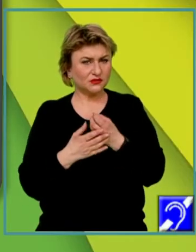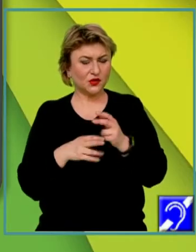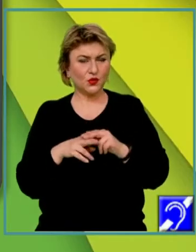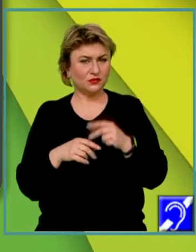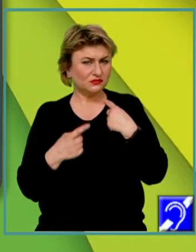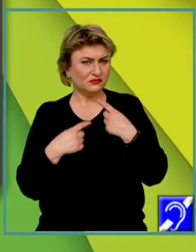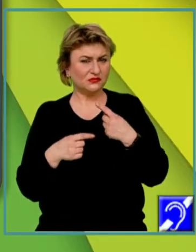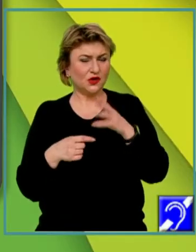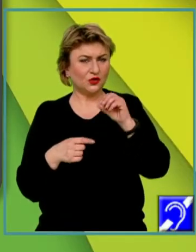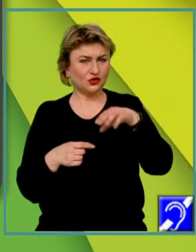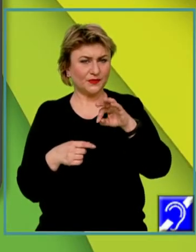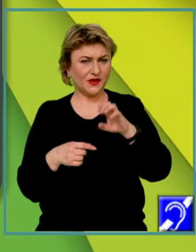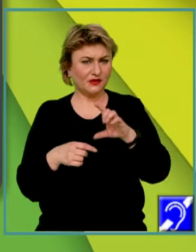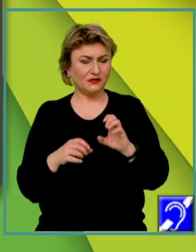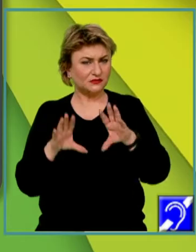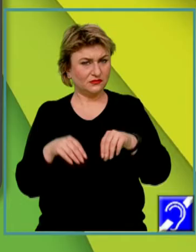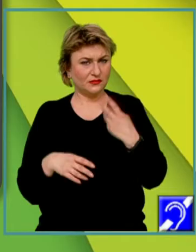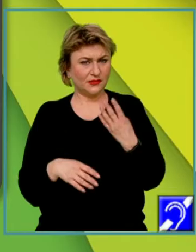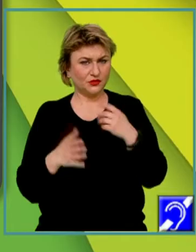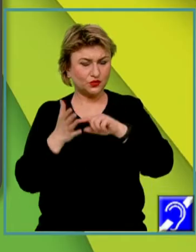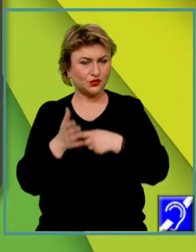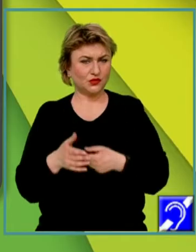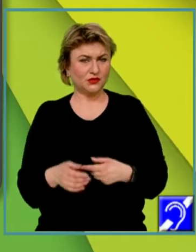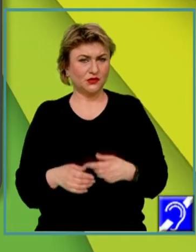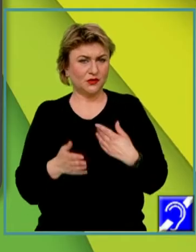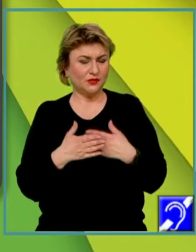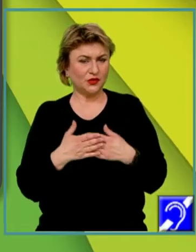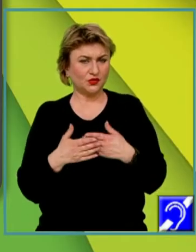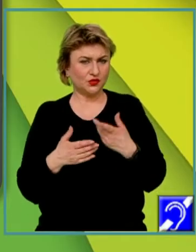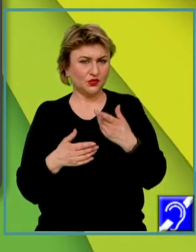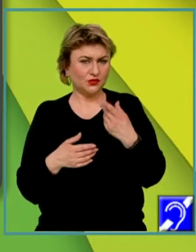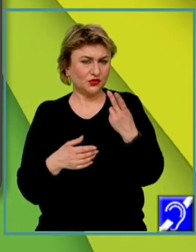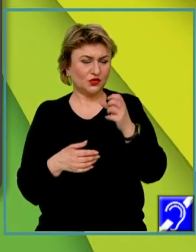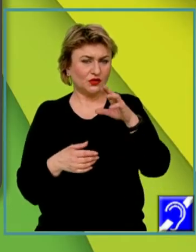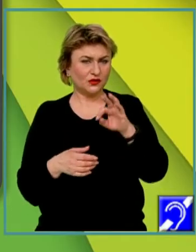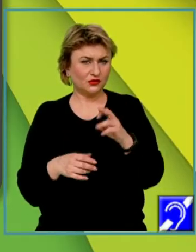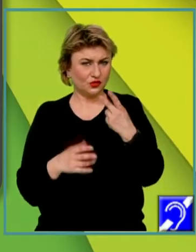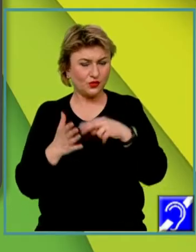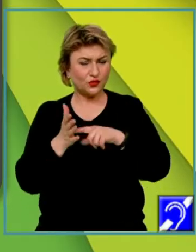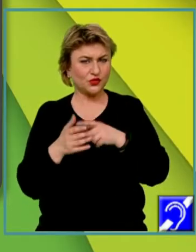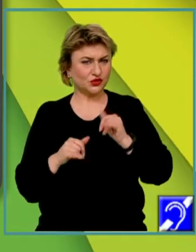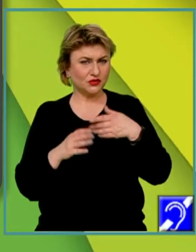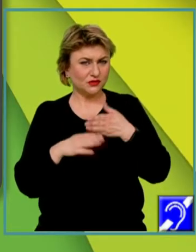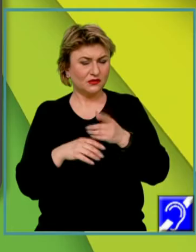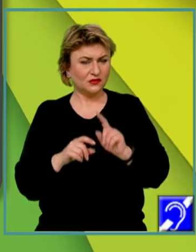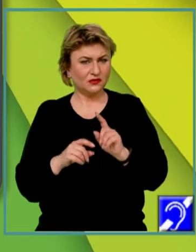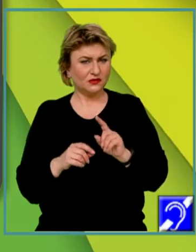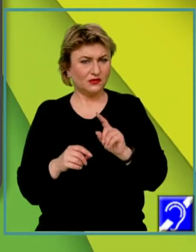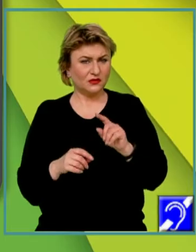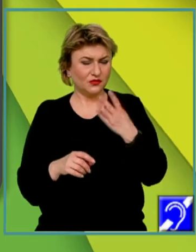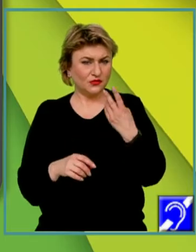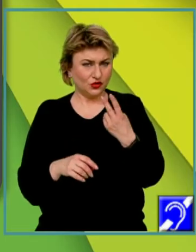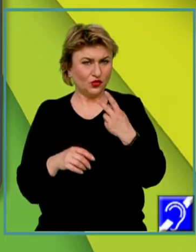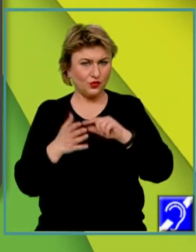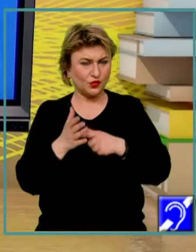interacționează conceptele. Veți primi patru puncte, pentru coerență două puncte și încadrare în limita de spațiu două